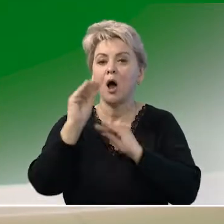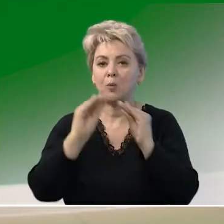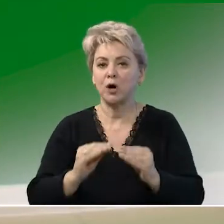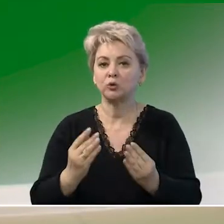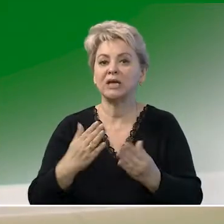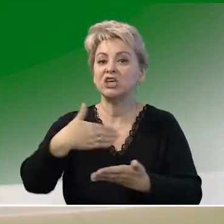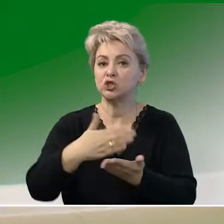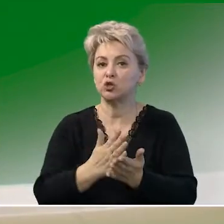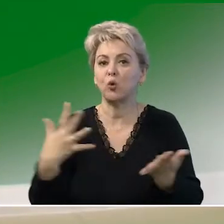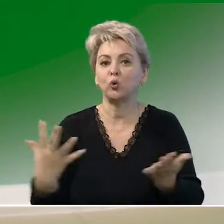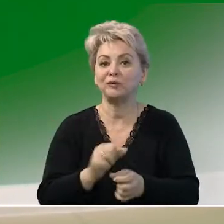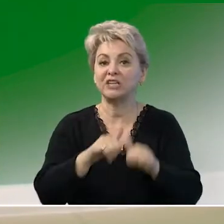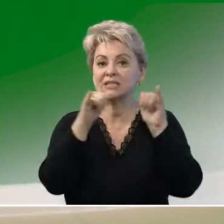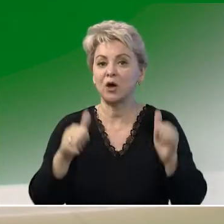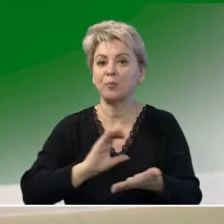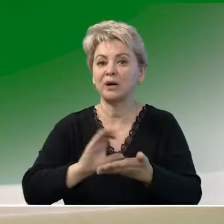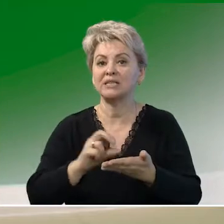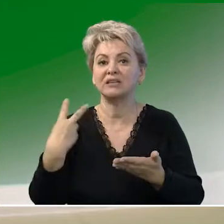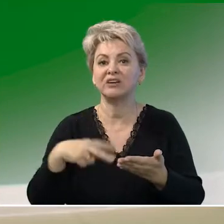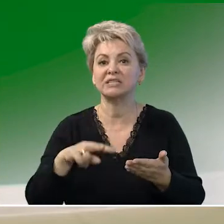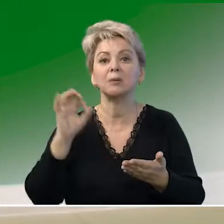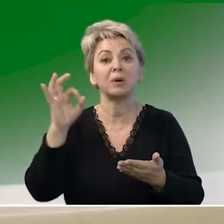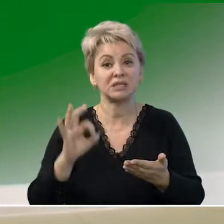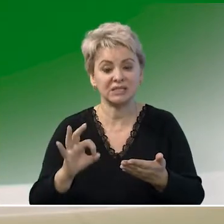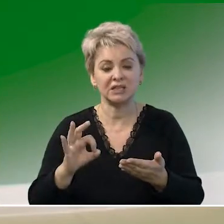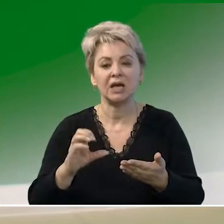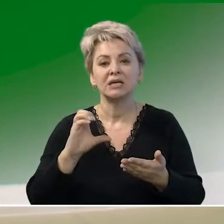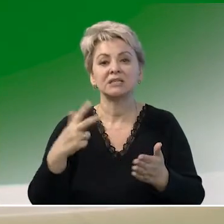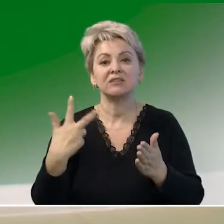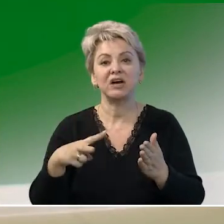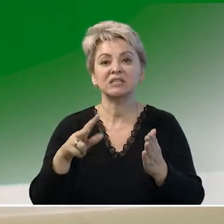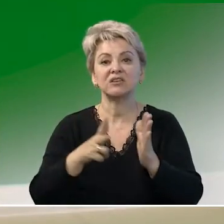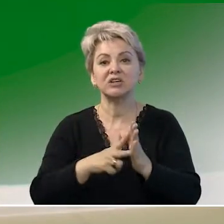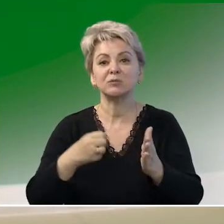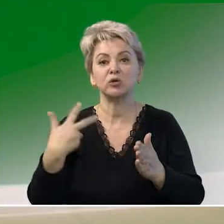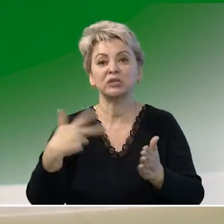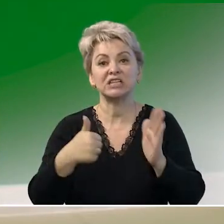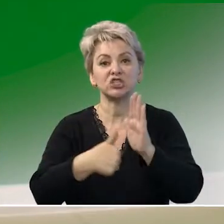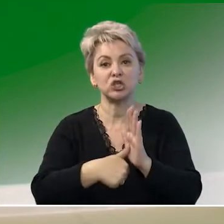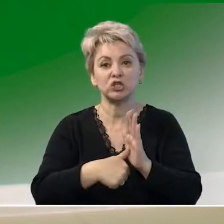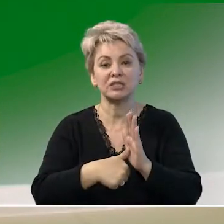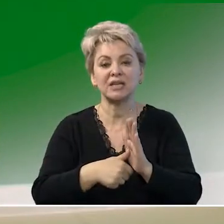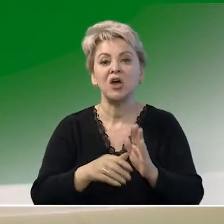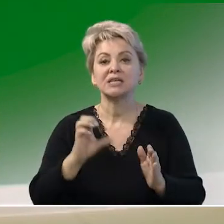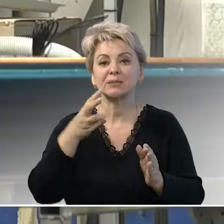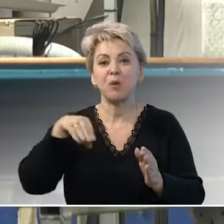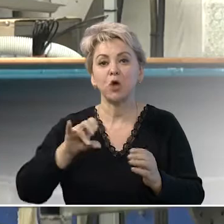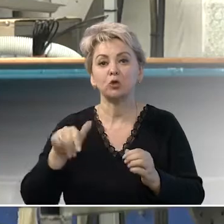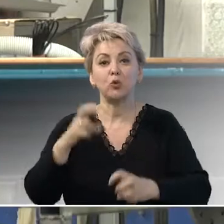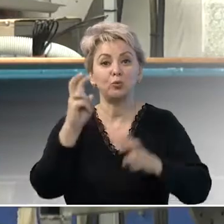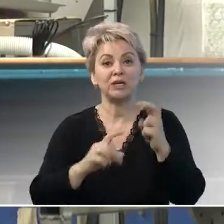оборудования инструментов удалось увеличить производительность на 23% с 28 палет до 36 палет в смену.